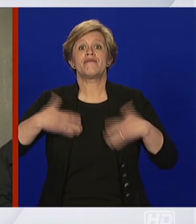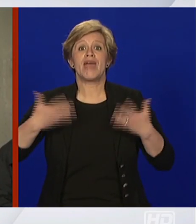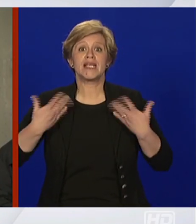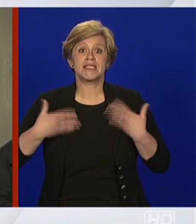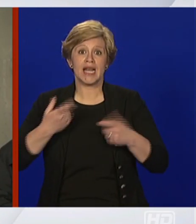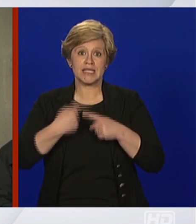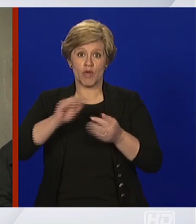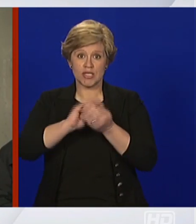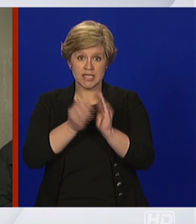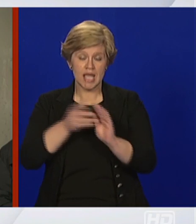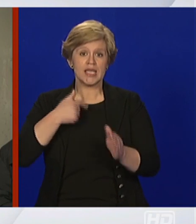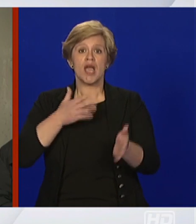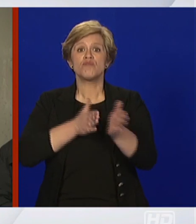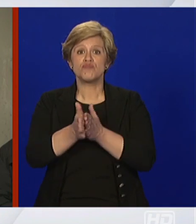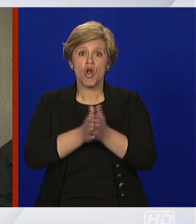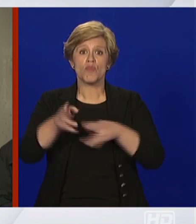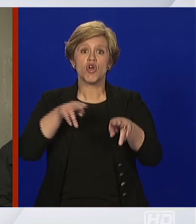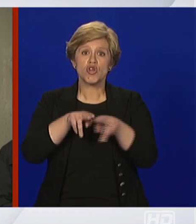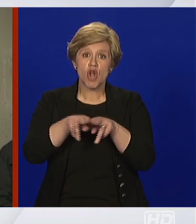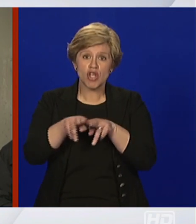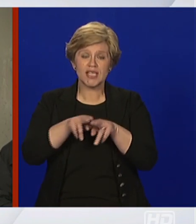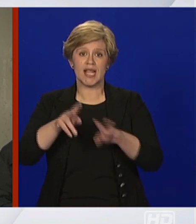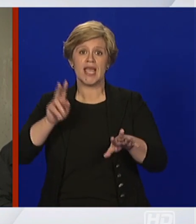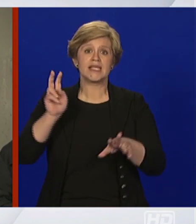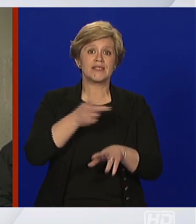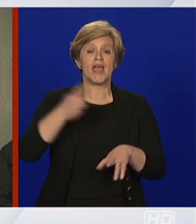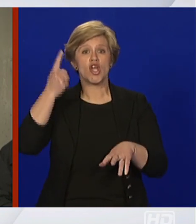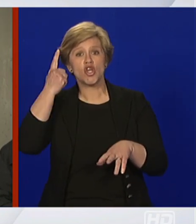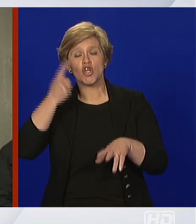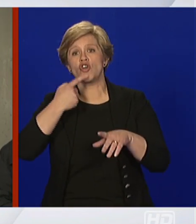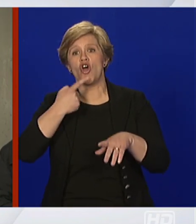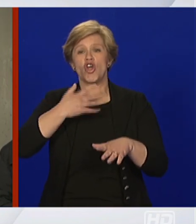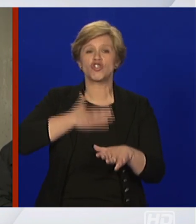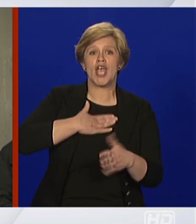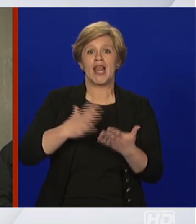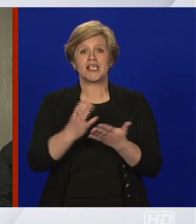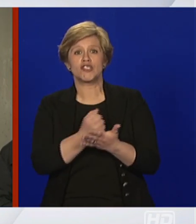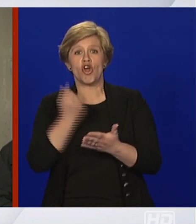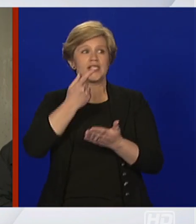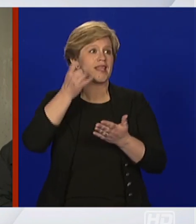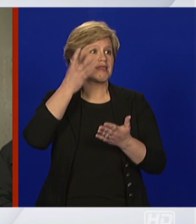roditelje i sve koji misle ovaj snježni dan iskoristiti za